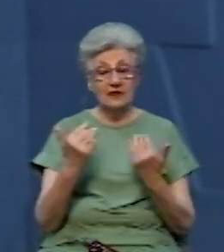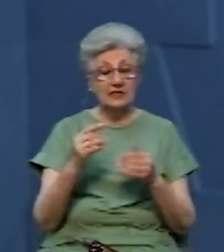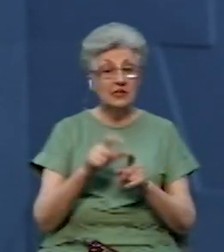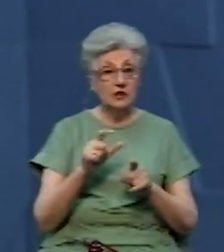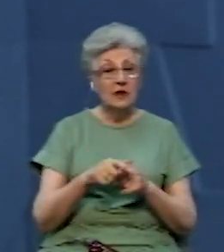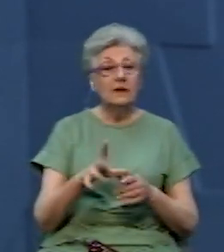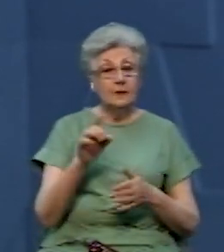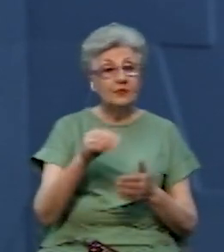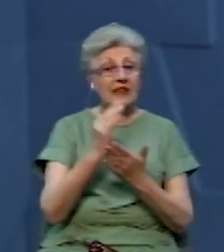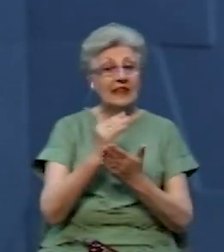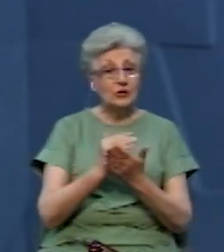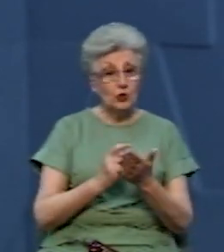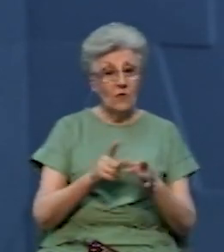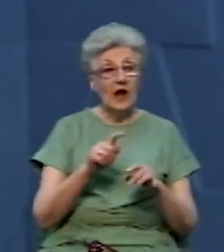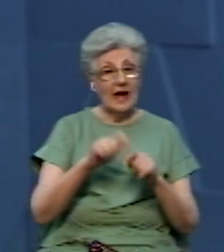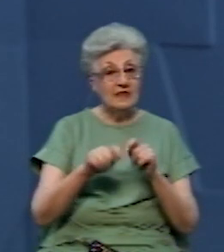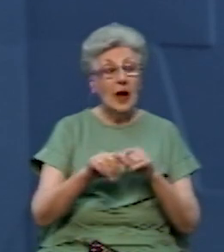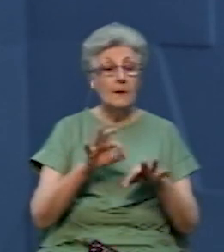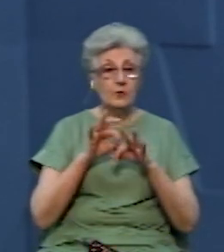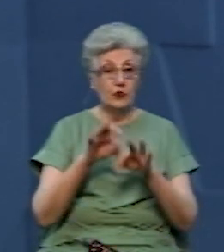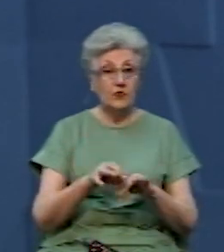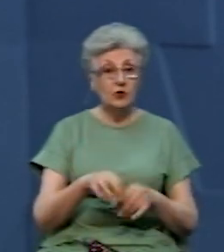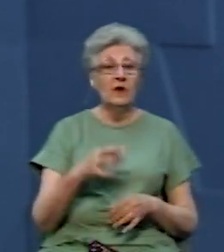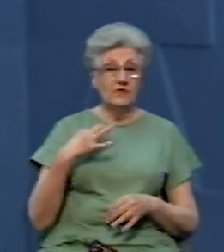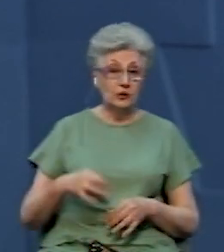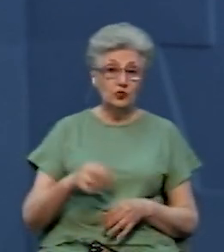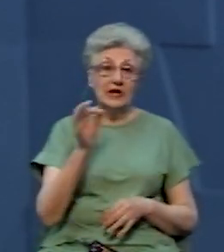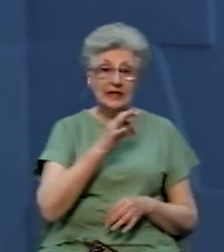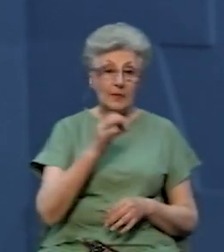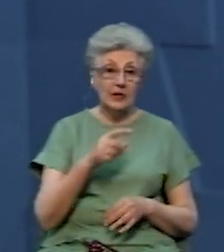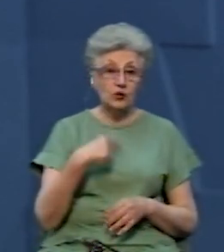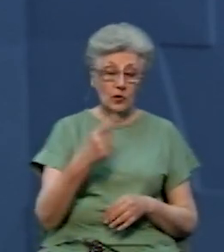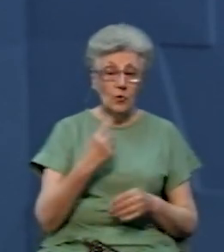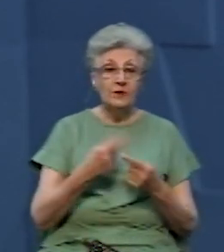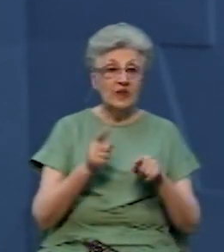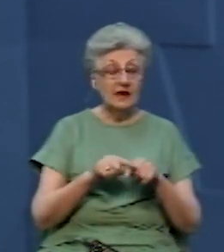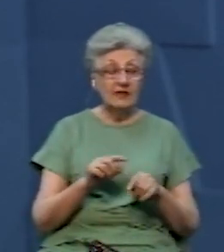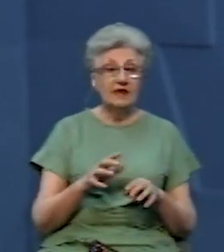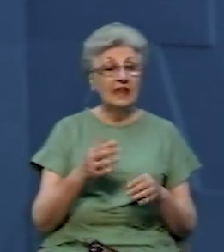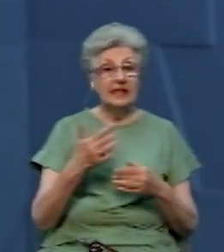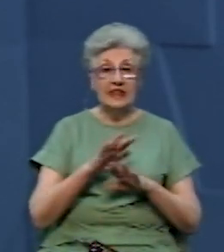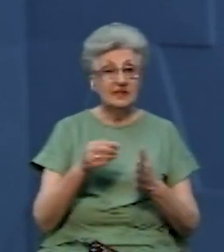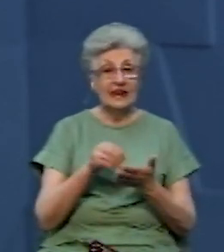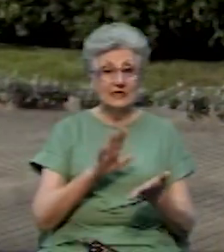проведуть з кожного предмету, окрім фізики, хімії, французької та німецької мов, на які не зареєструвалися випускники.